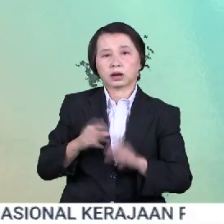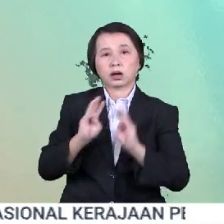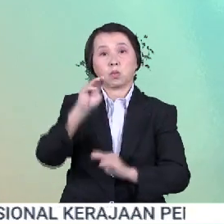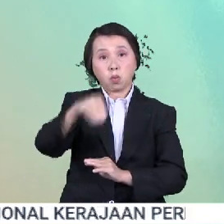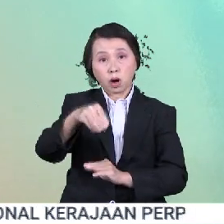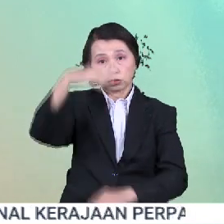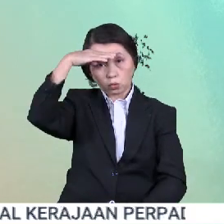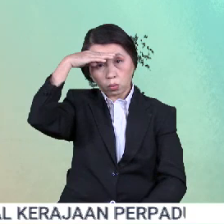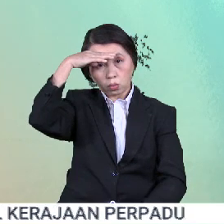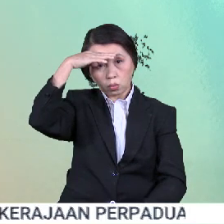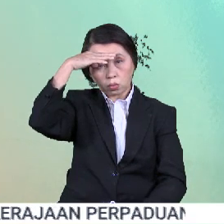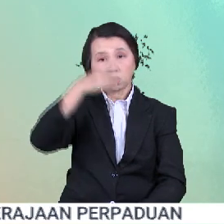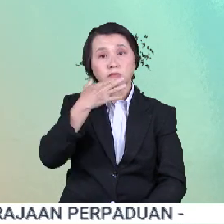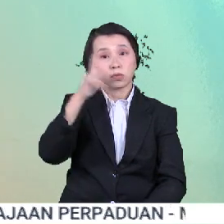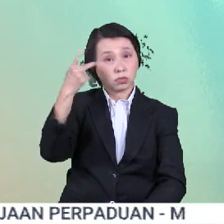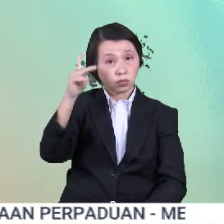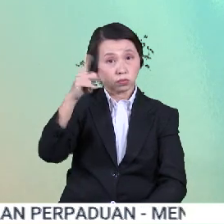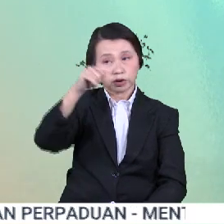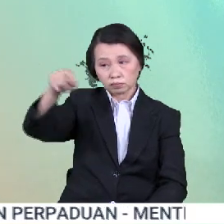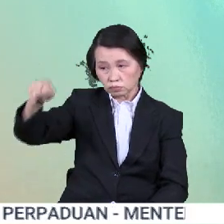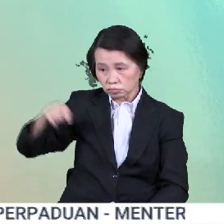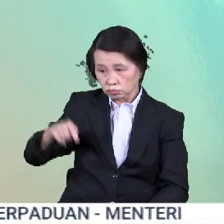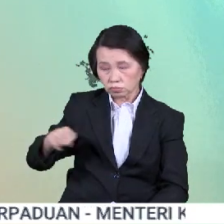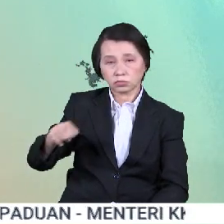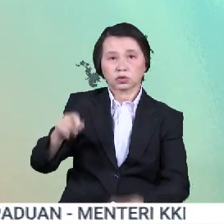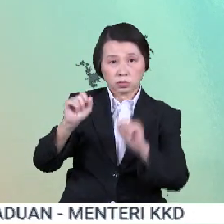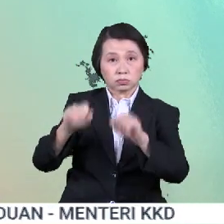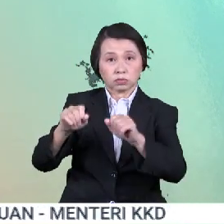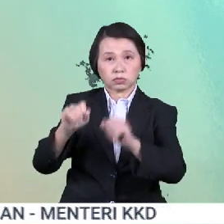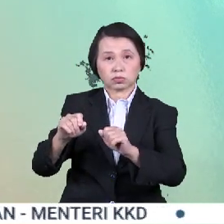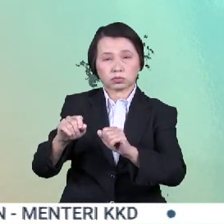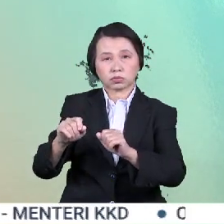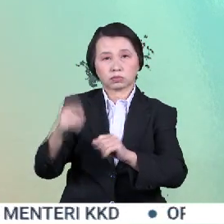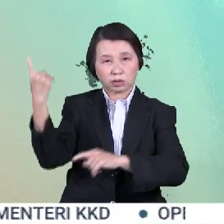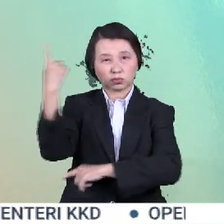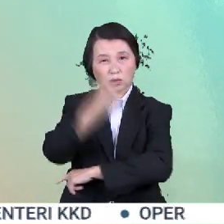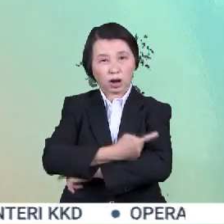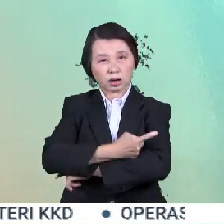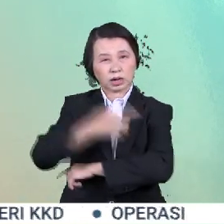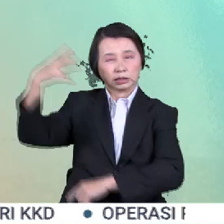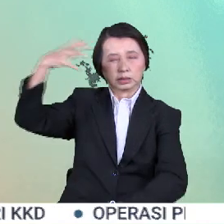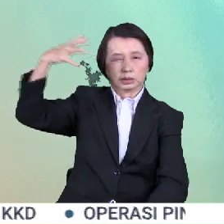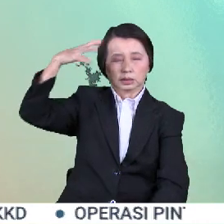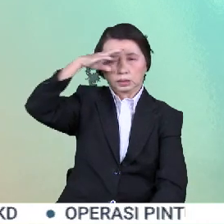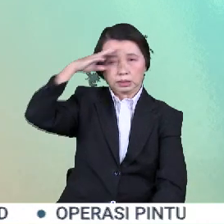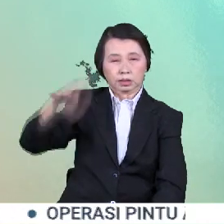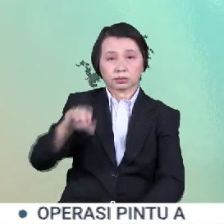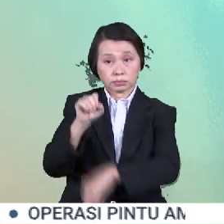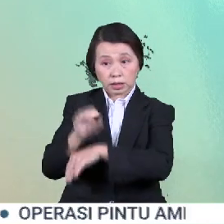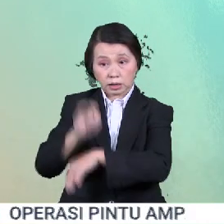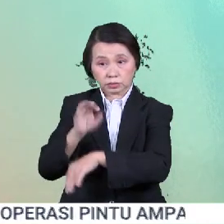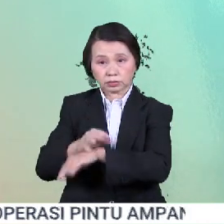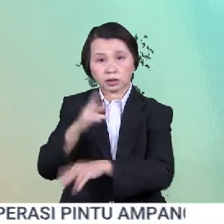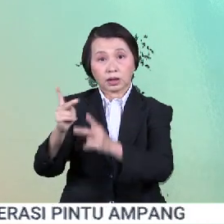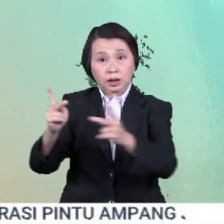Johor. Dijangkakan keadaan ini berpotensi untuk berlaku untuk tempoh satu hari dan dinasihatkan kepada penduduk setempat